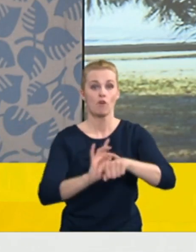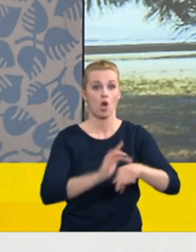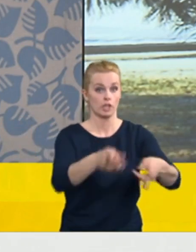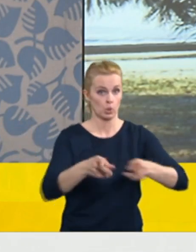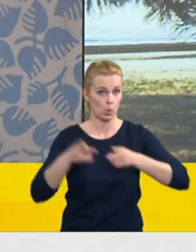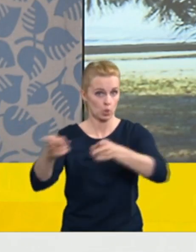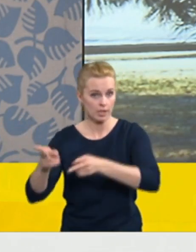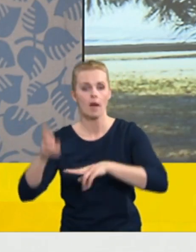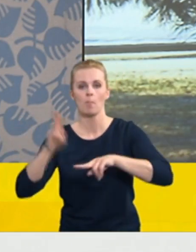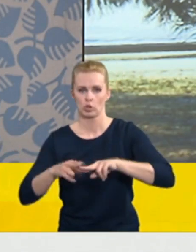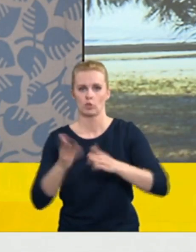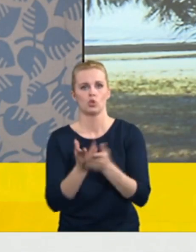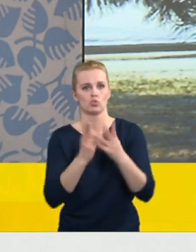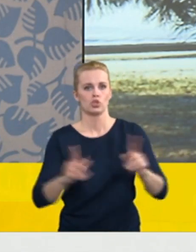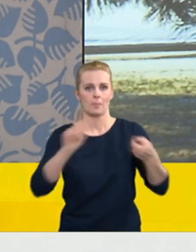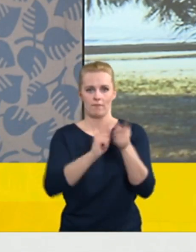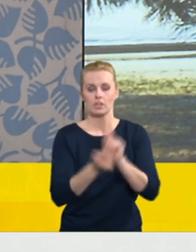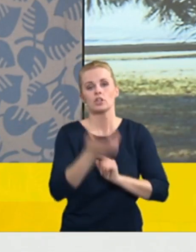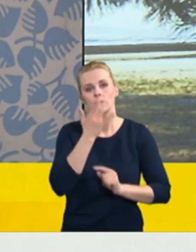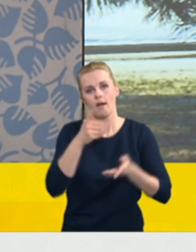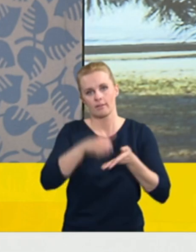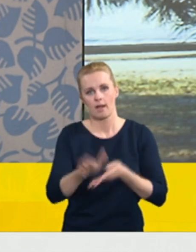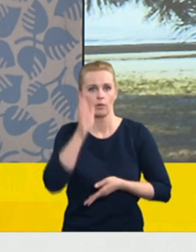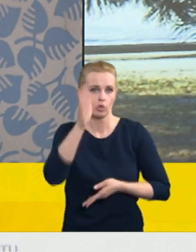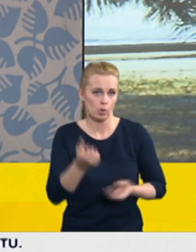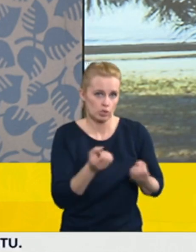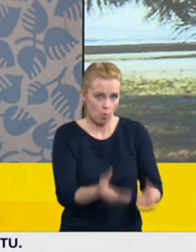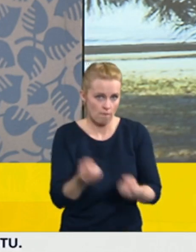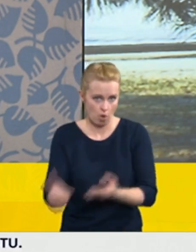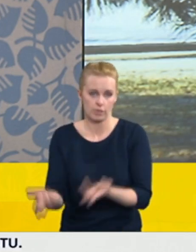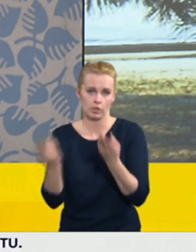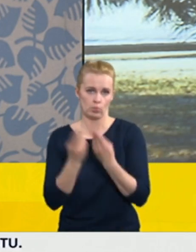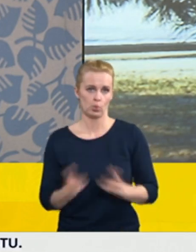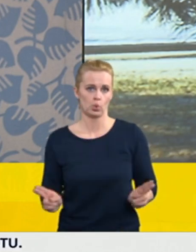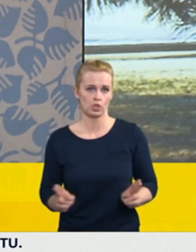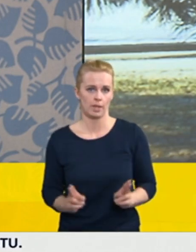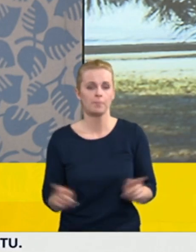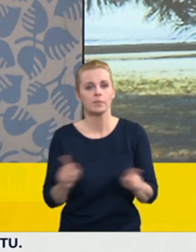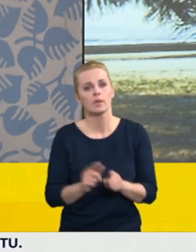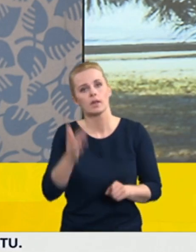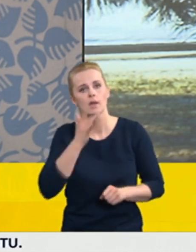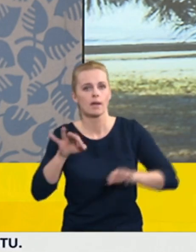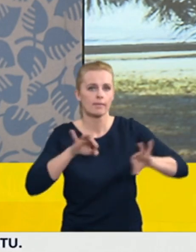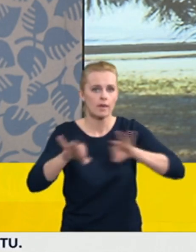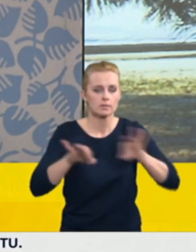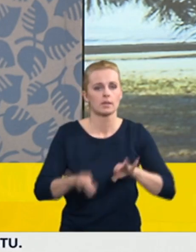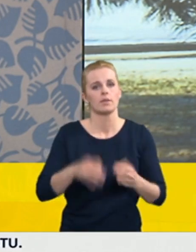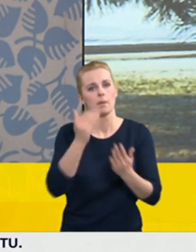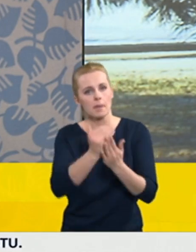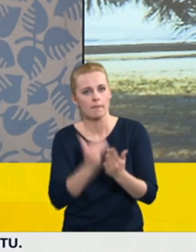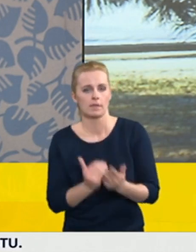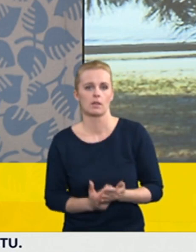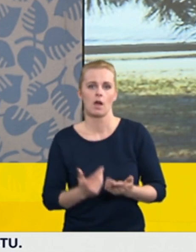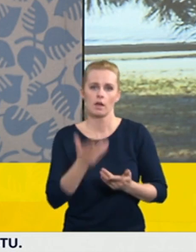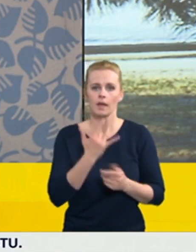znovu o tom, jakým způsobem budeme dále postupovat, jakým způsobem budou nastavena ty jednotlivé úrovně. A řekl jsem